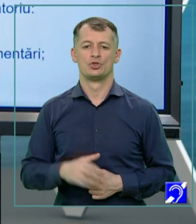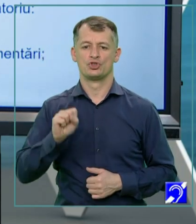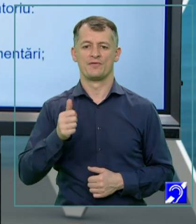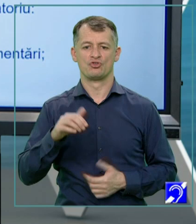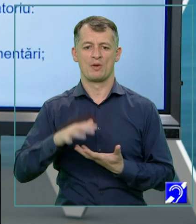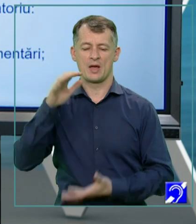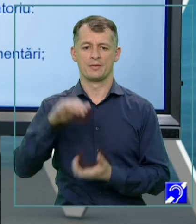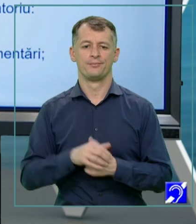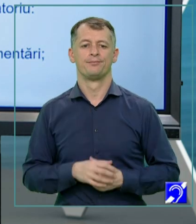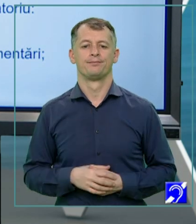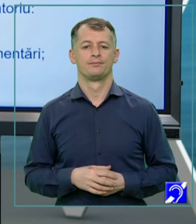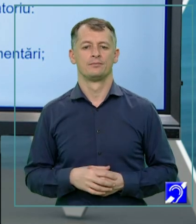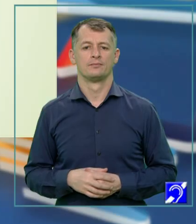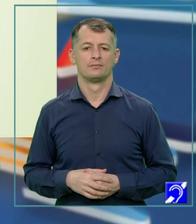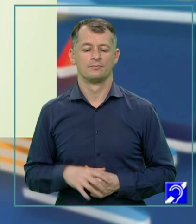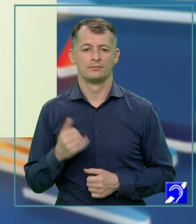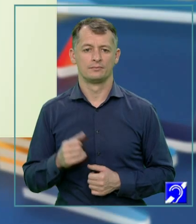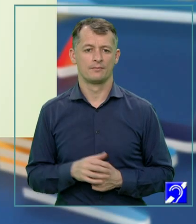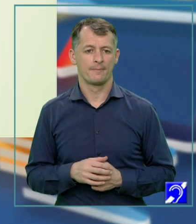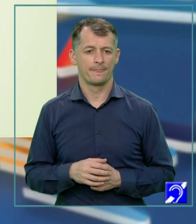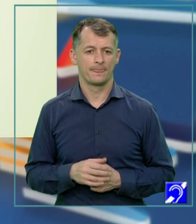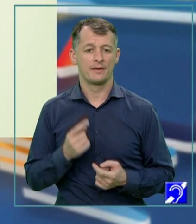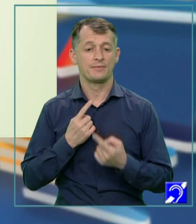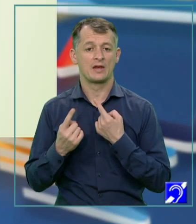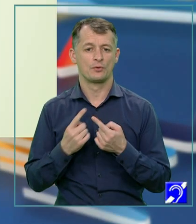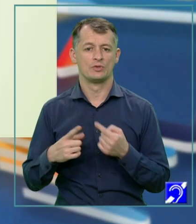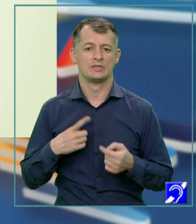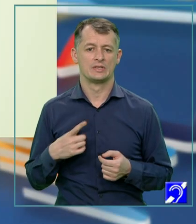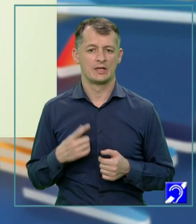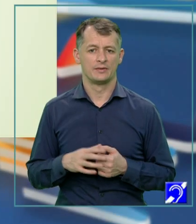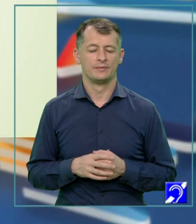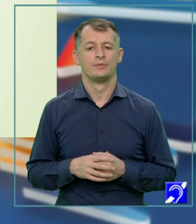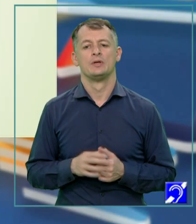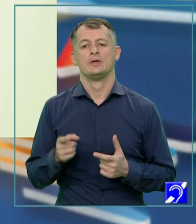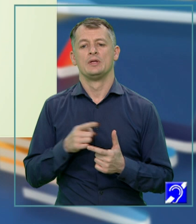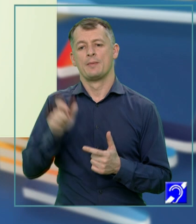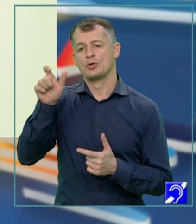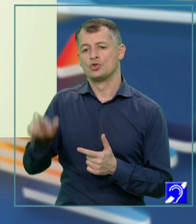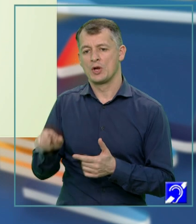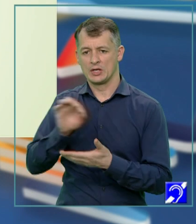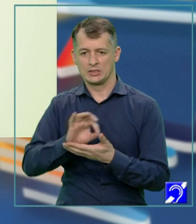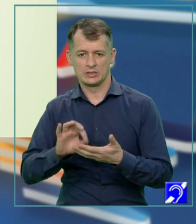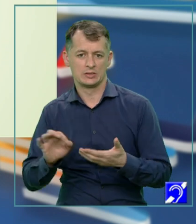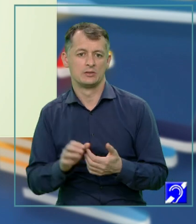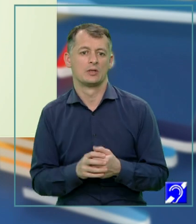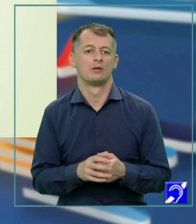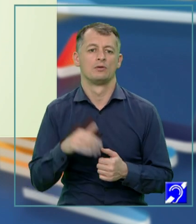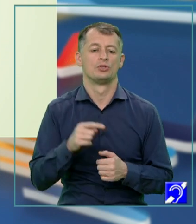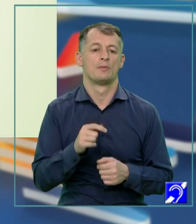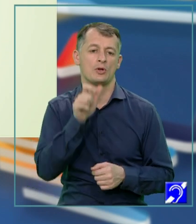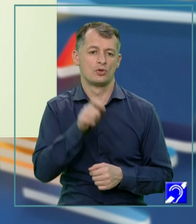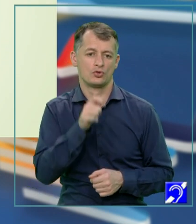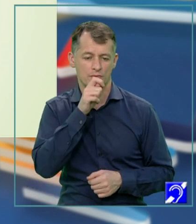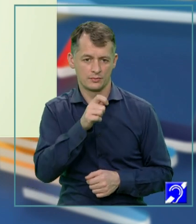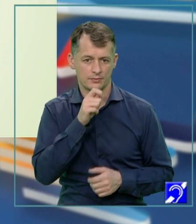textul non-literar, interviul e un dialog scris sau oral între un reporter sau un jurnalist, o personalitate sau o persoană pe o anumită